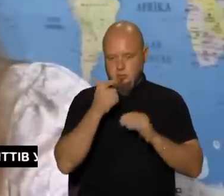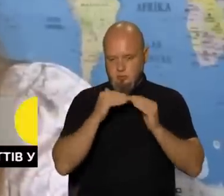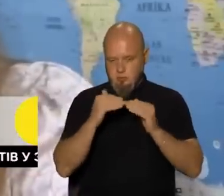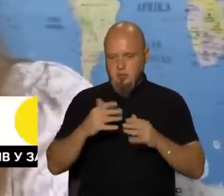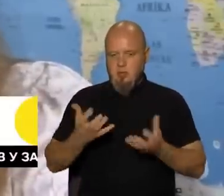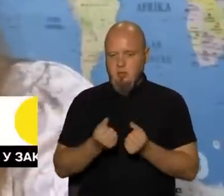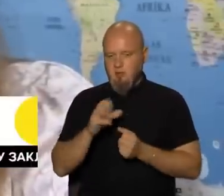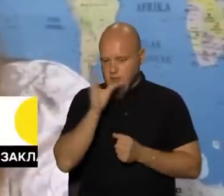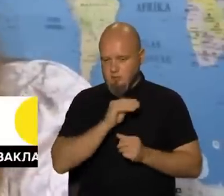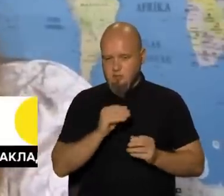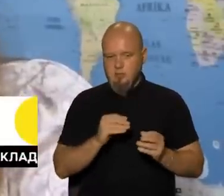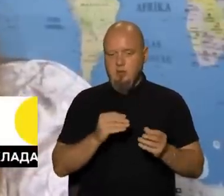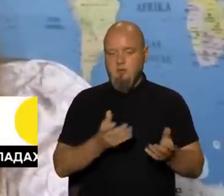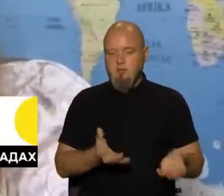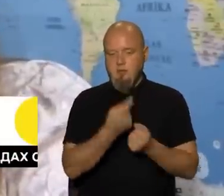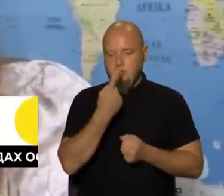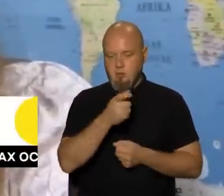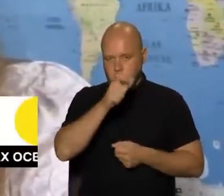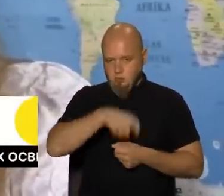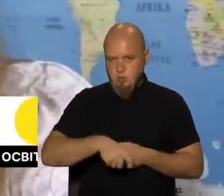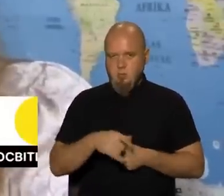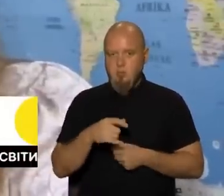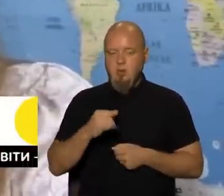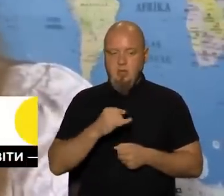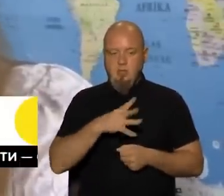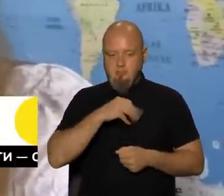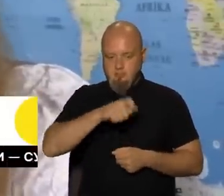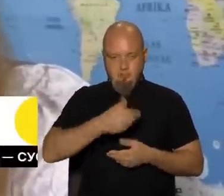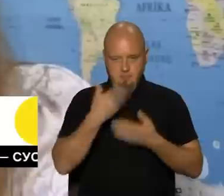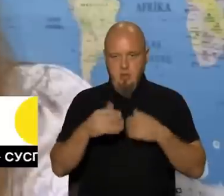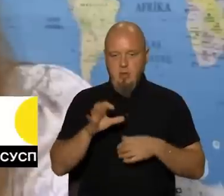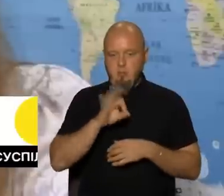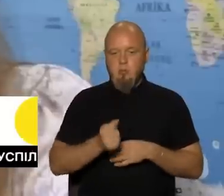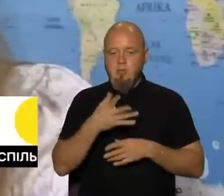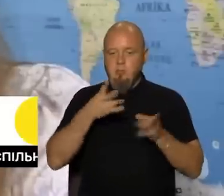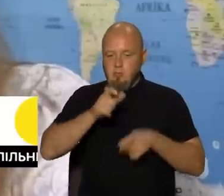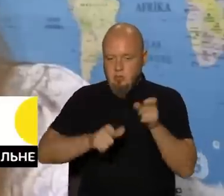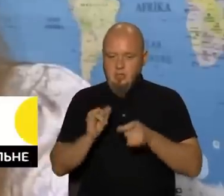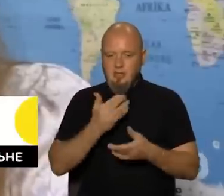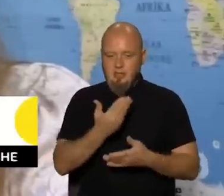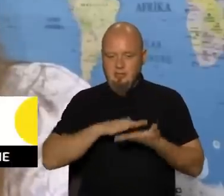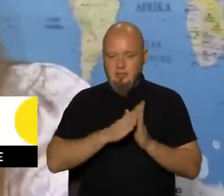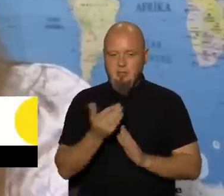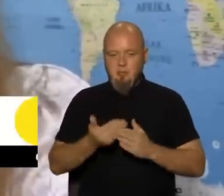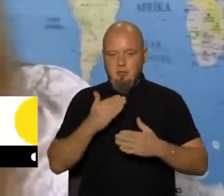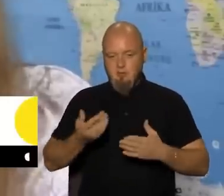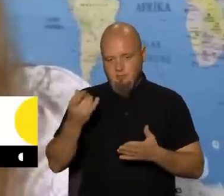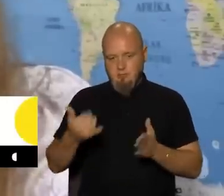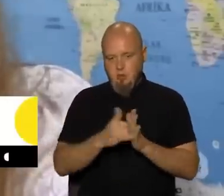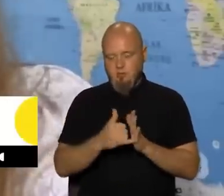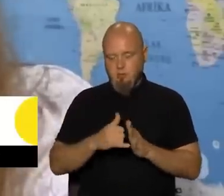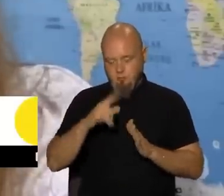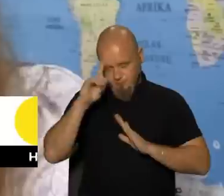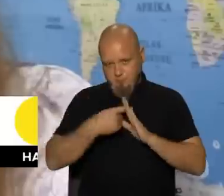чином уникнути станом на зараз сментельних жертв. І про кількість постраждалих та їхній стан і попередньо встановлену причину вибуху розповів